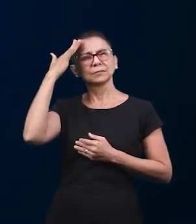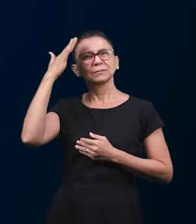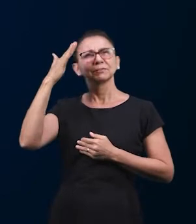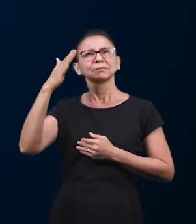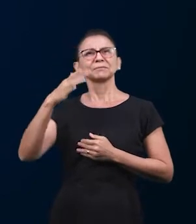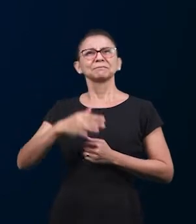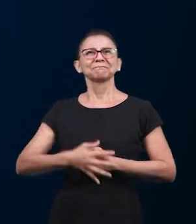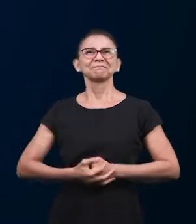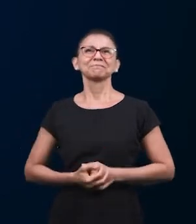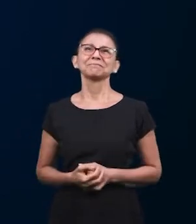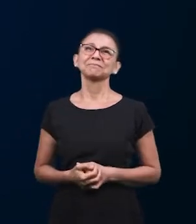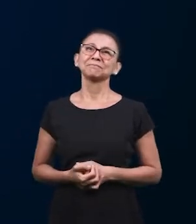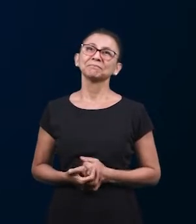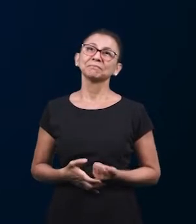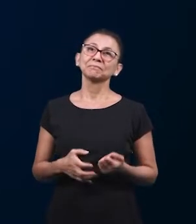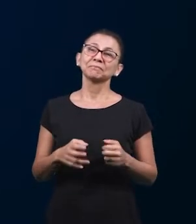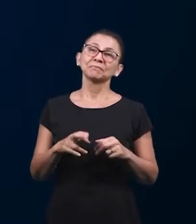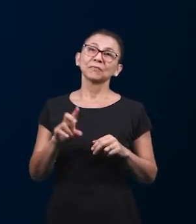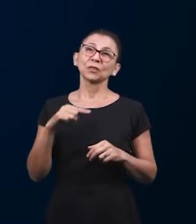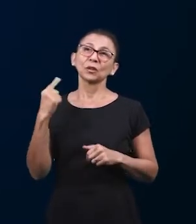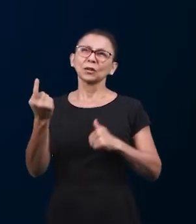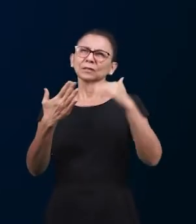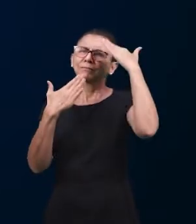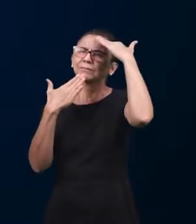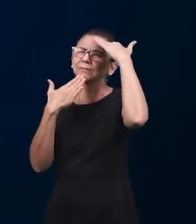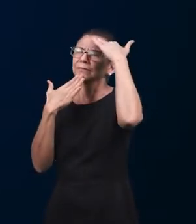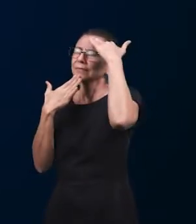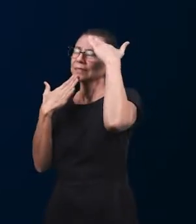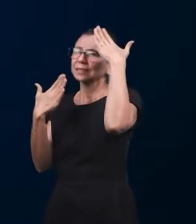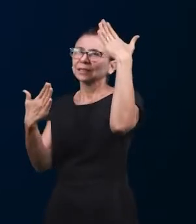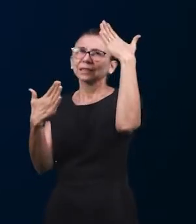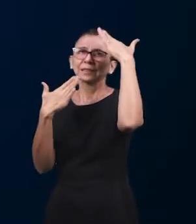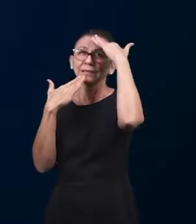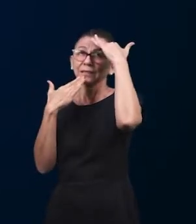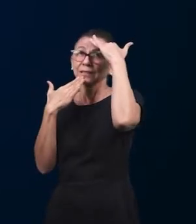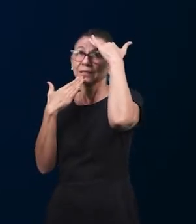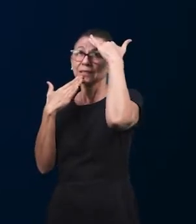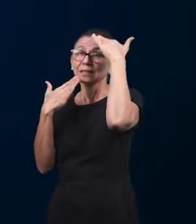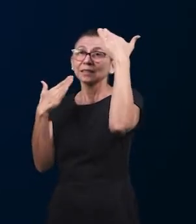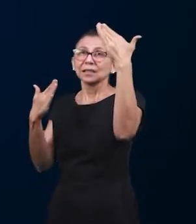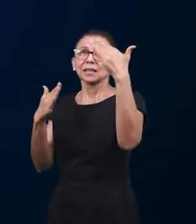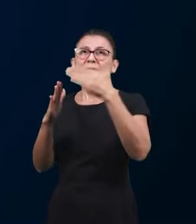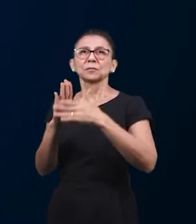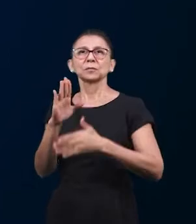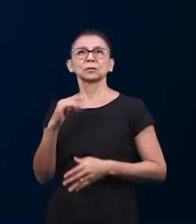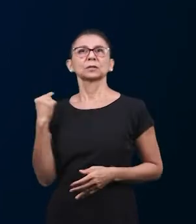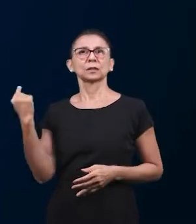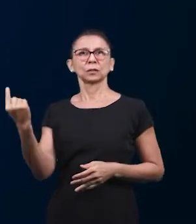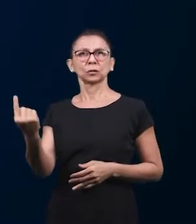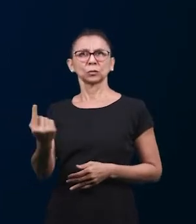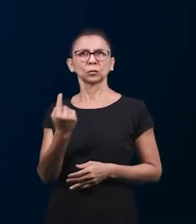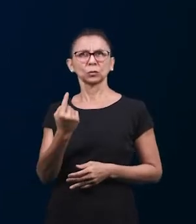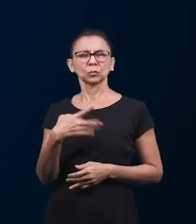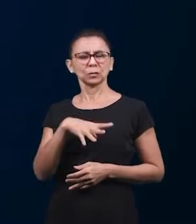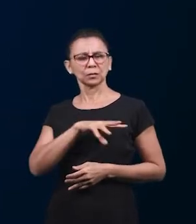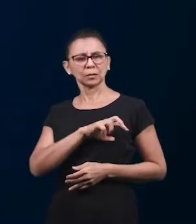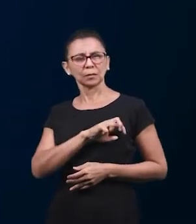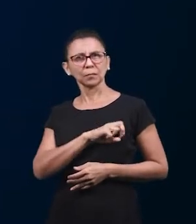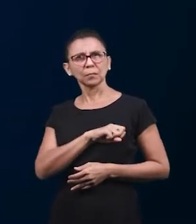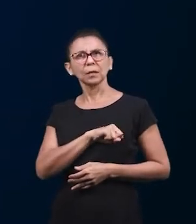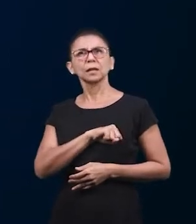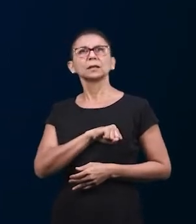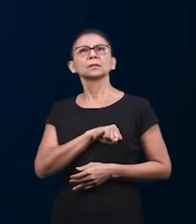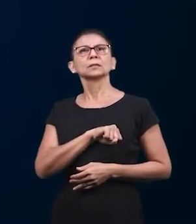И поэтому мы благодарны и выражаем нашу благодарность всем нашим братьям,